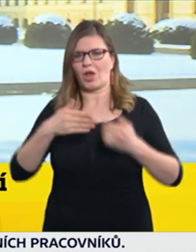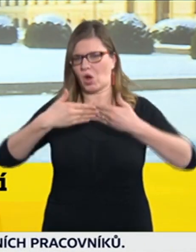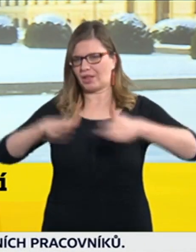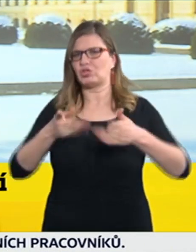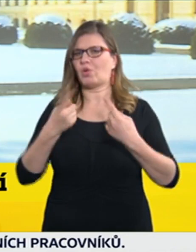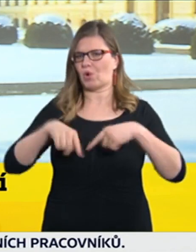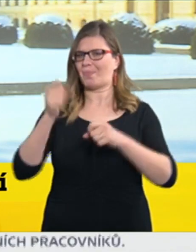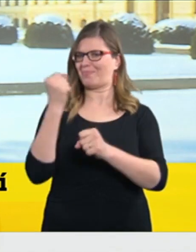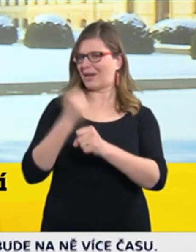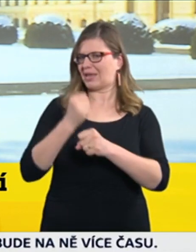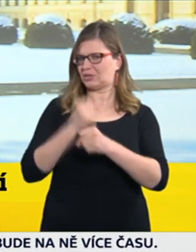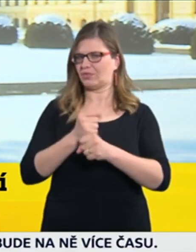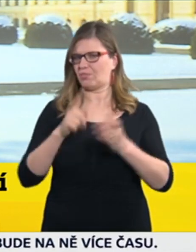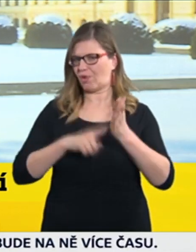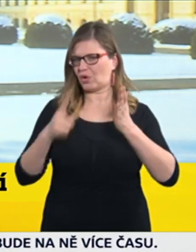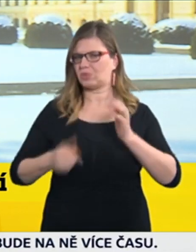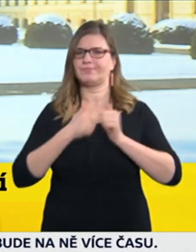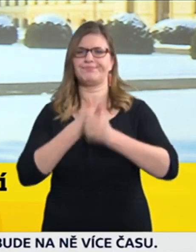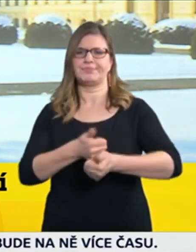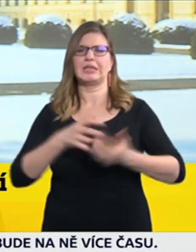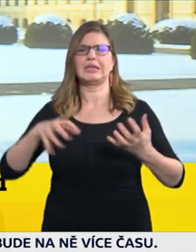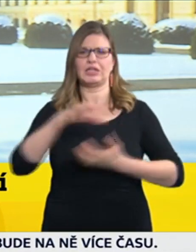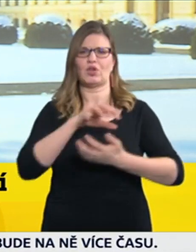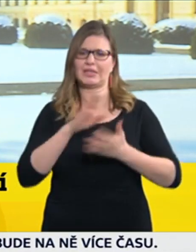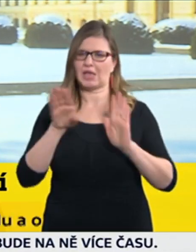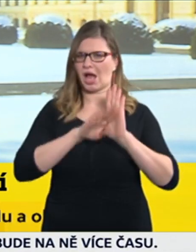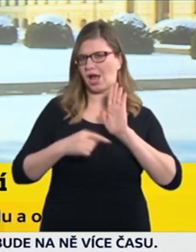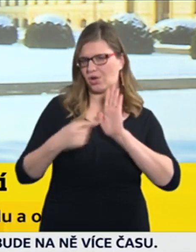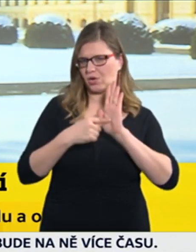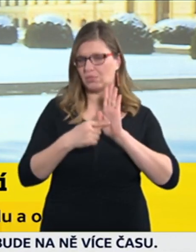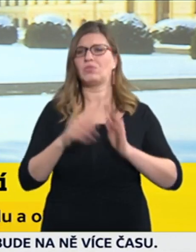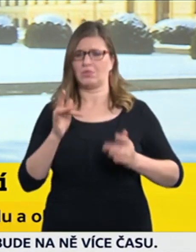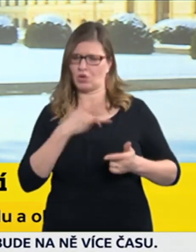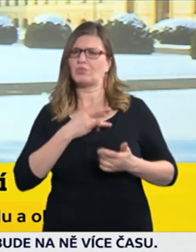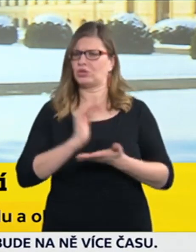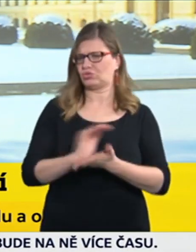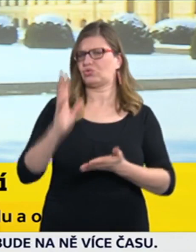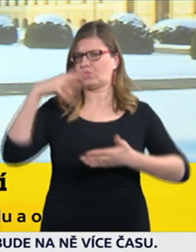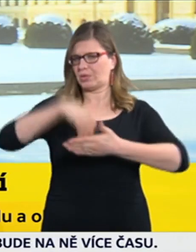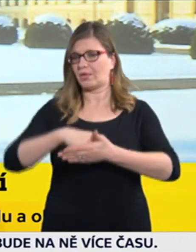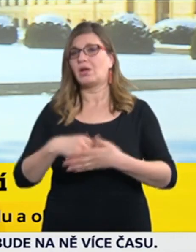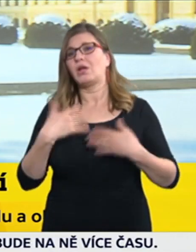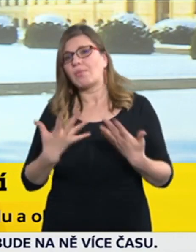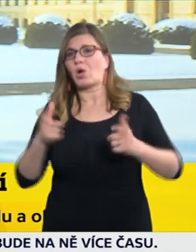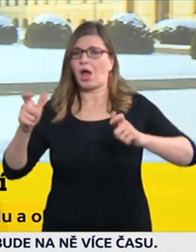krizového zákona, současně osobám, kterým byla nařízena izolace nebo karanténa,